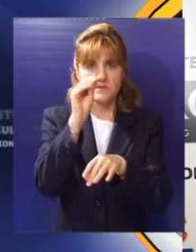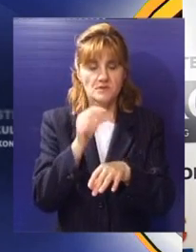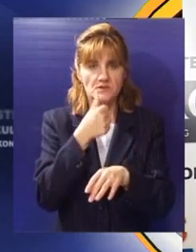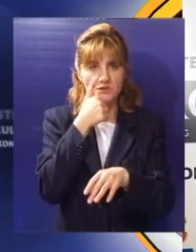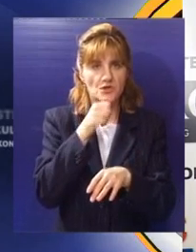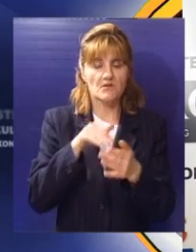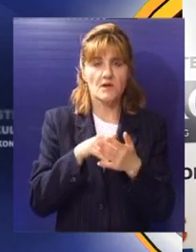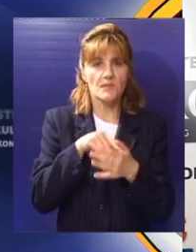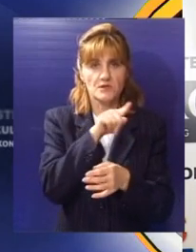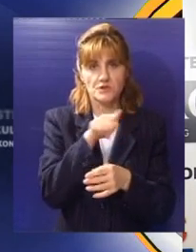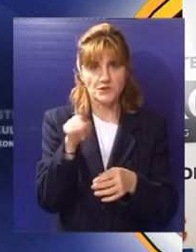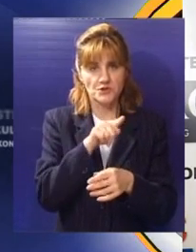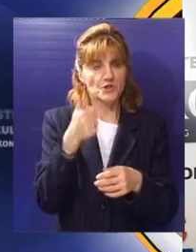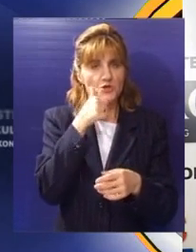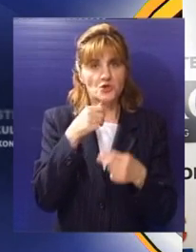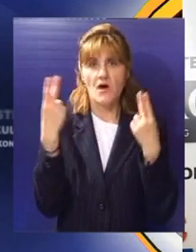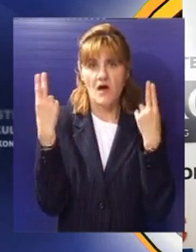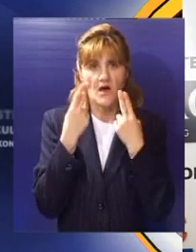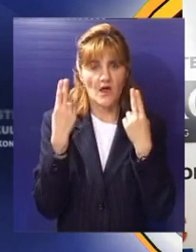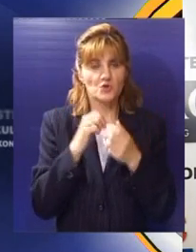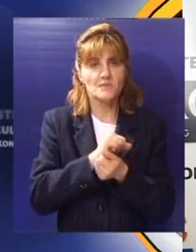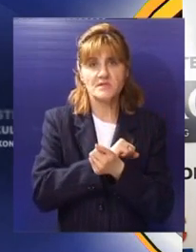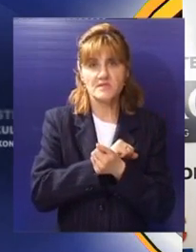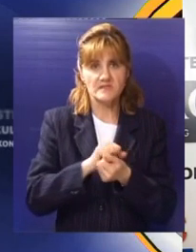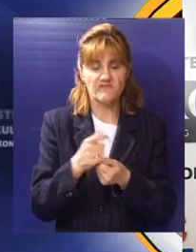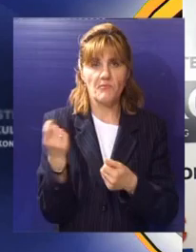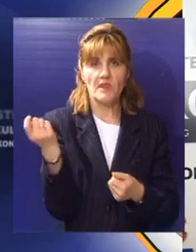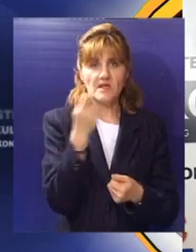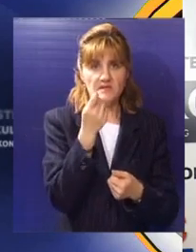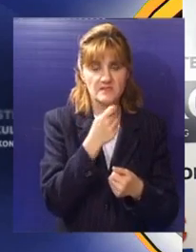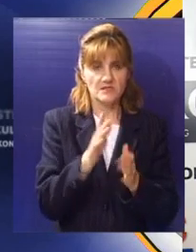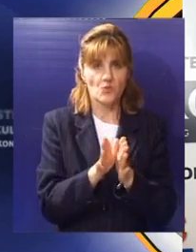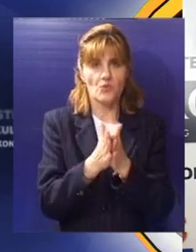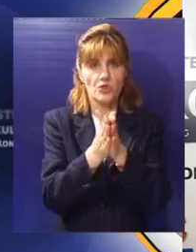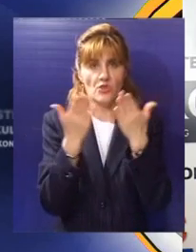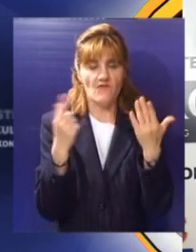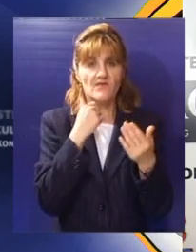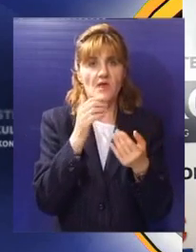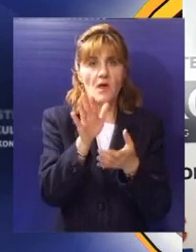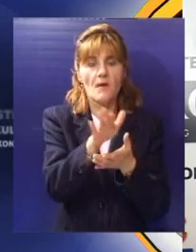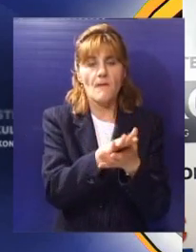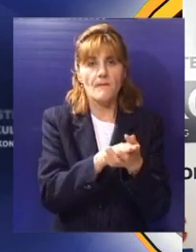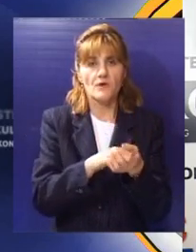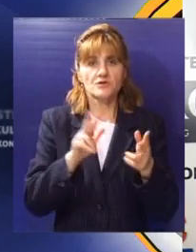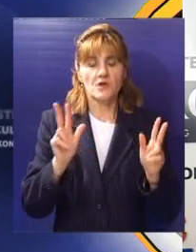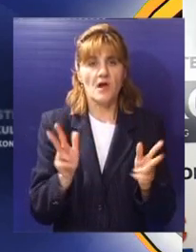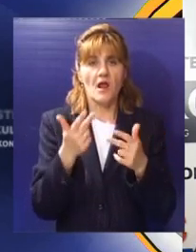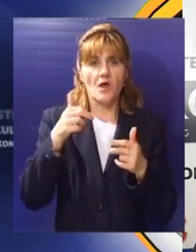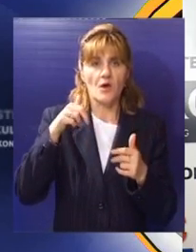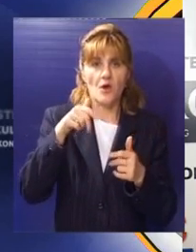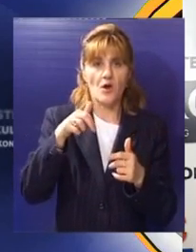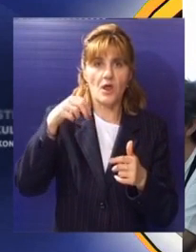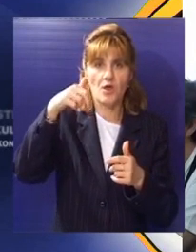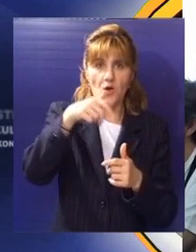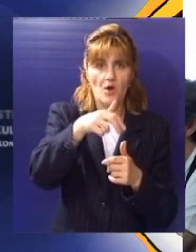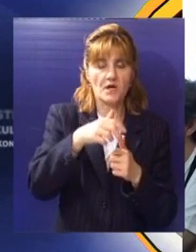nešto što je prilično razumljivo svima, strip koji smo insertovali u dnevne novine, gdje smo bukvalno krenuli korak